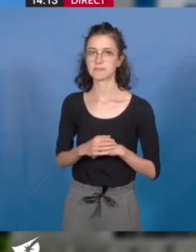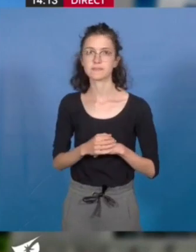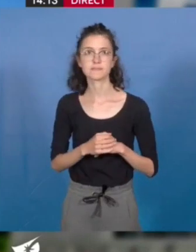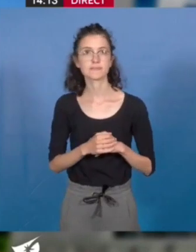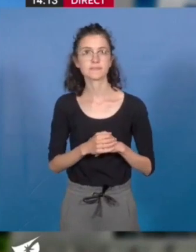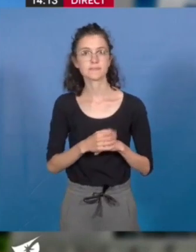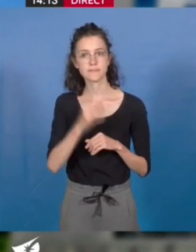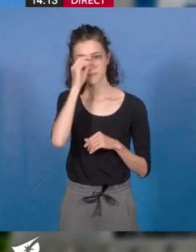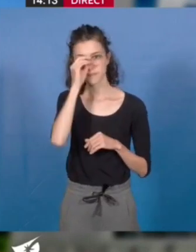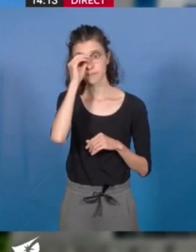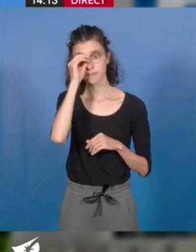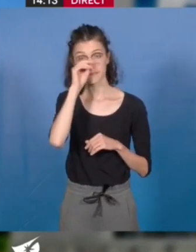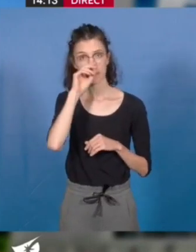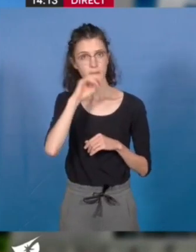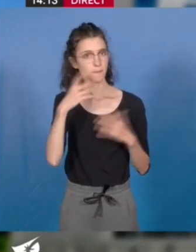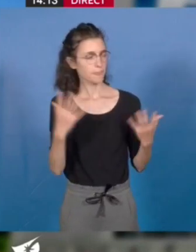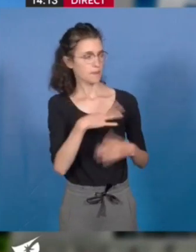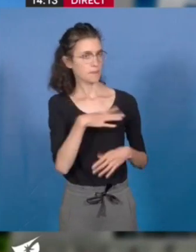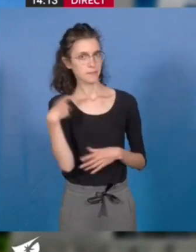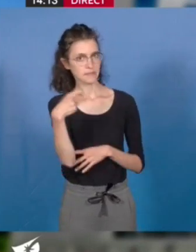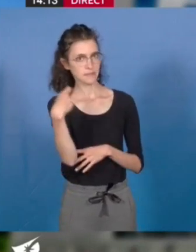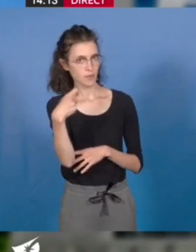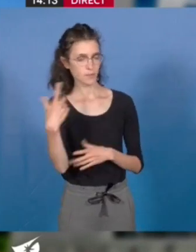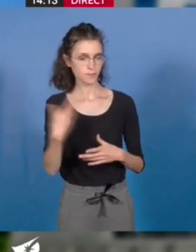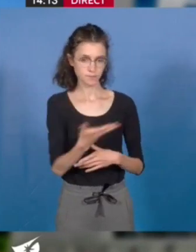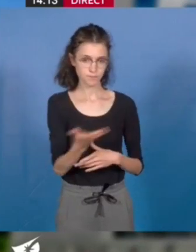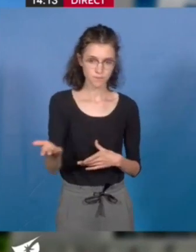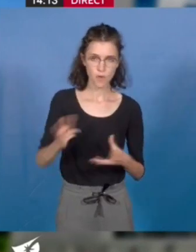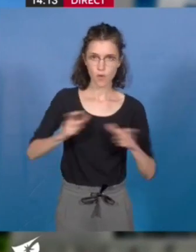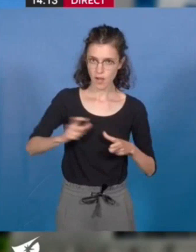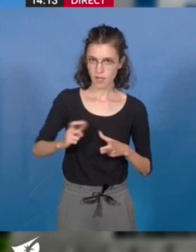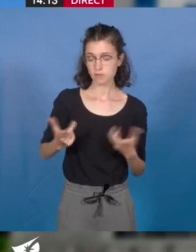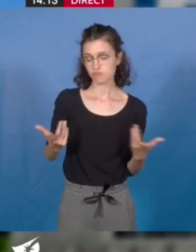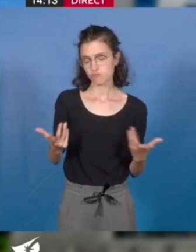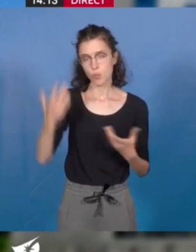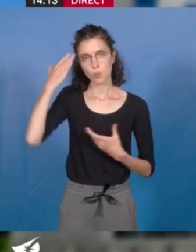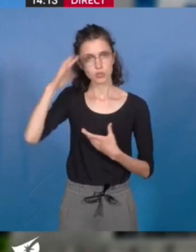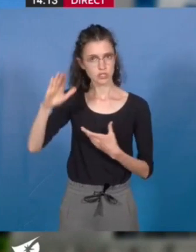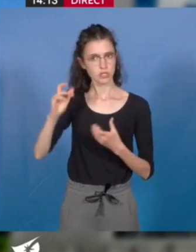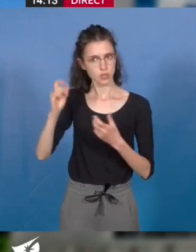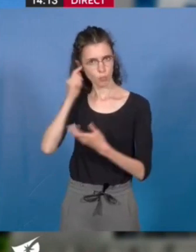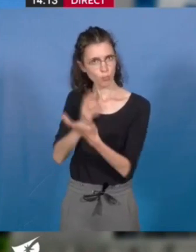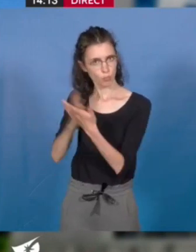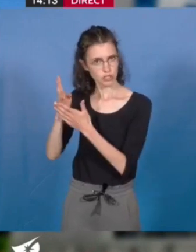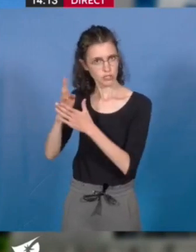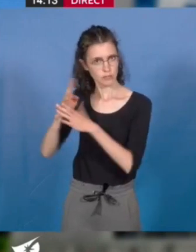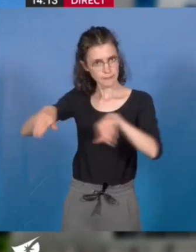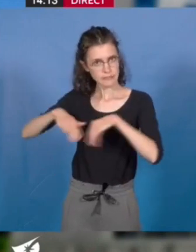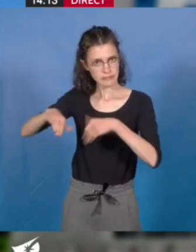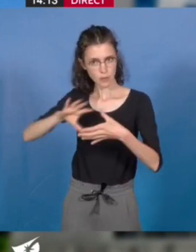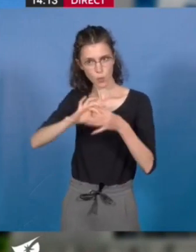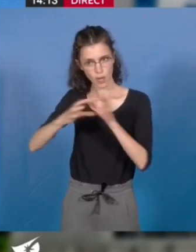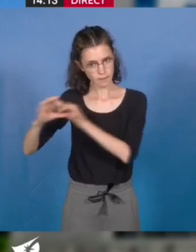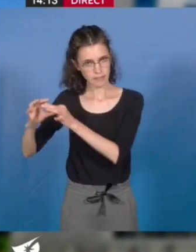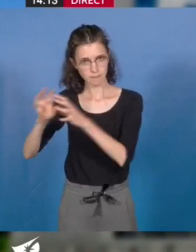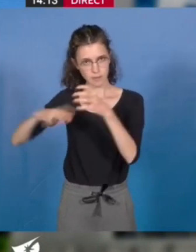Madame la Présidente, chers collègues, nul doute que le projet de piscine olympique métropolitaine répondra aux besoins de notre territoire